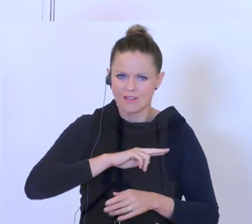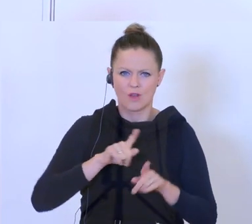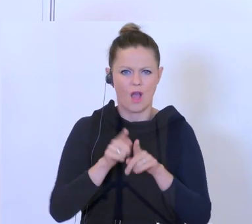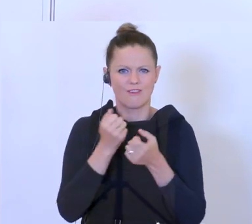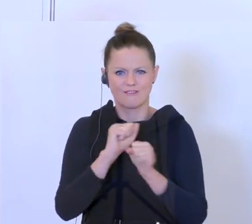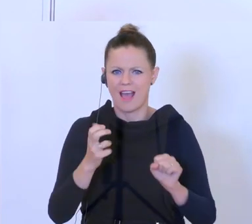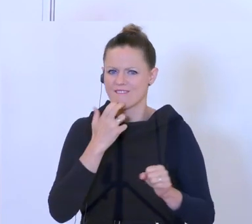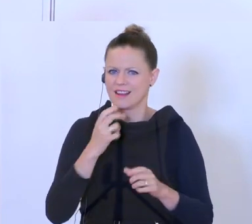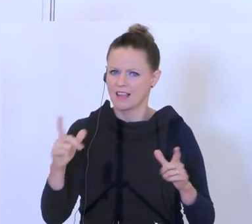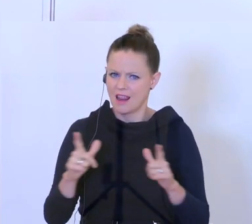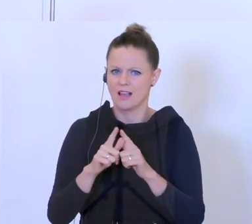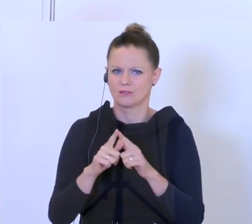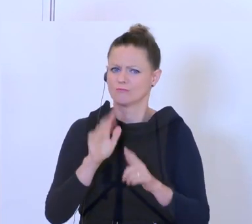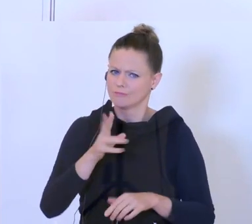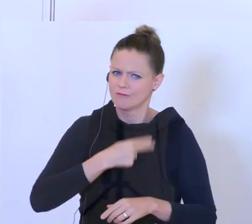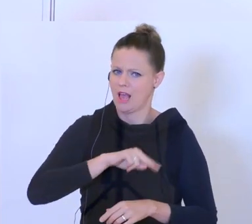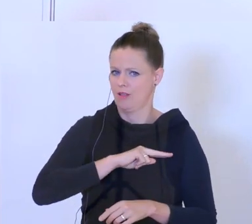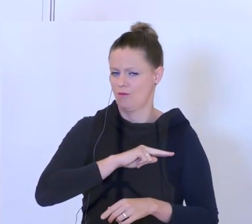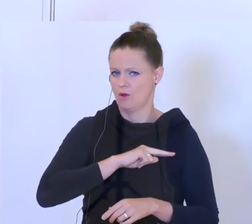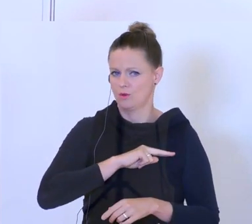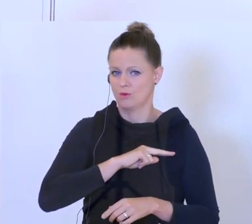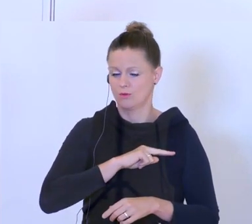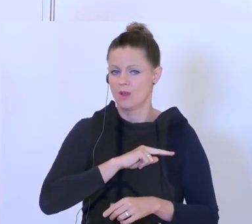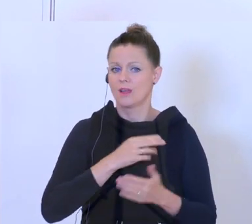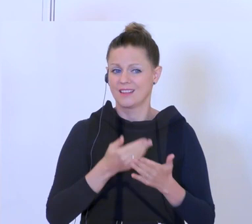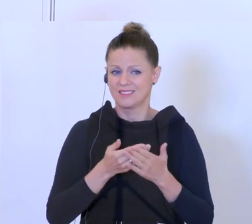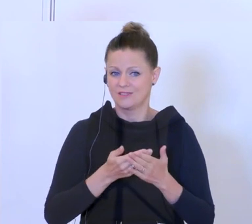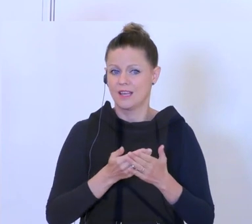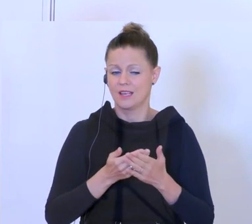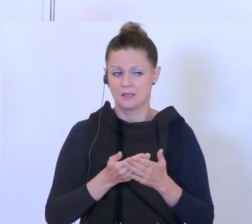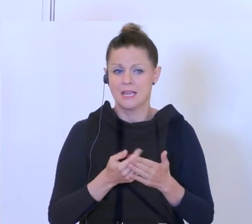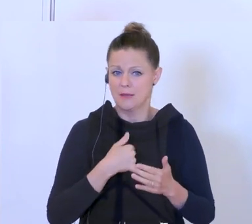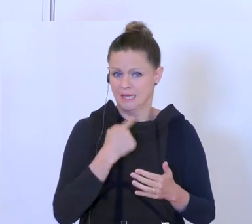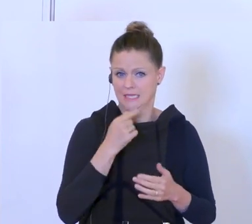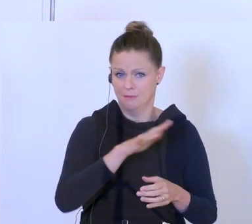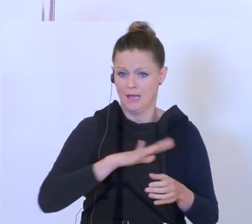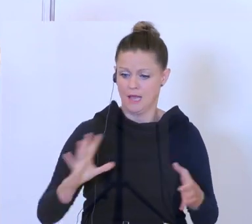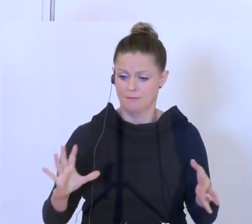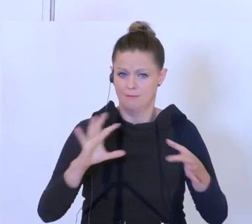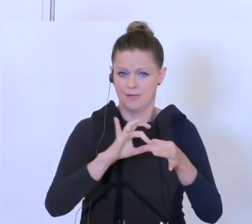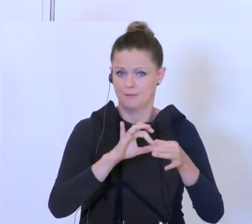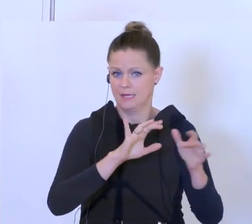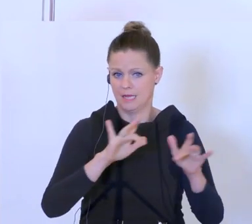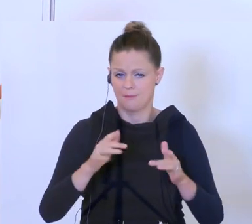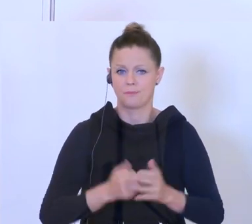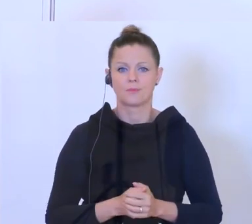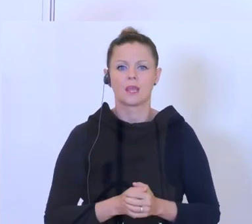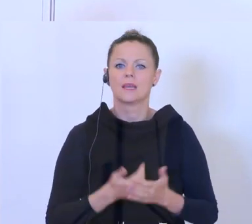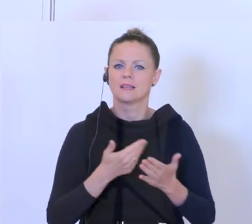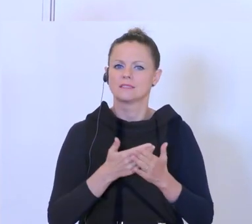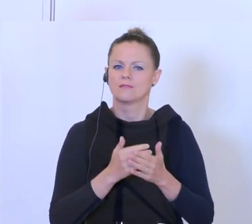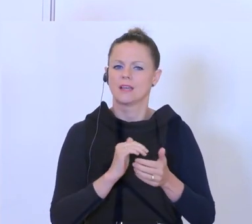Leistungen, um die es geht und die haben ja genau mit dem von mir angesprochenen Bereich zu tun, sodass wir dort eine